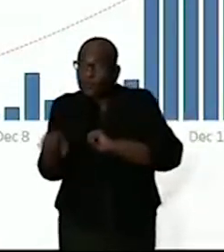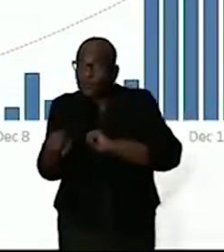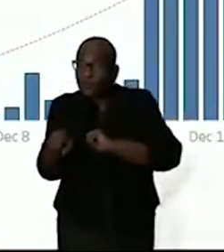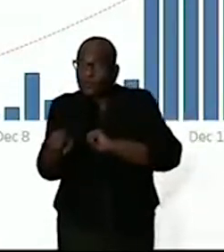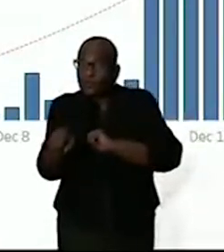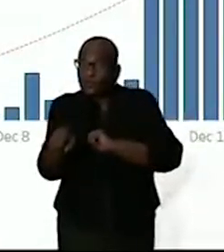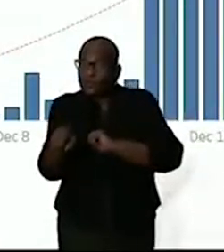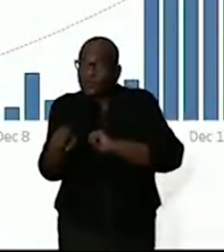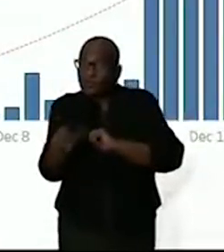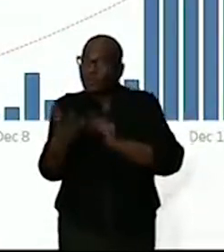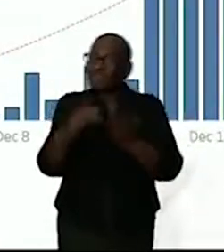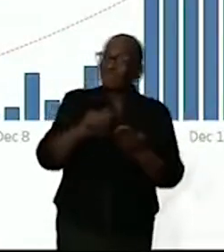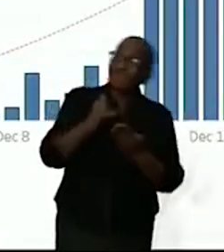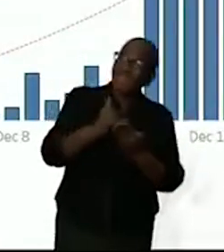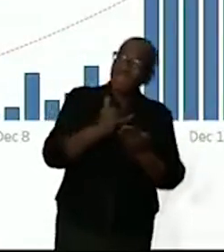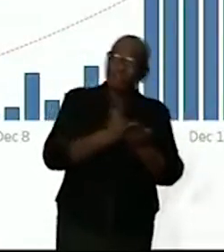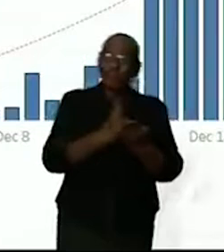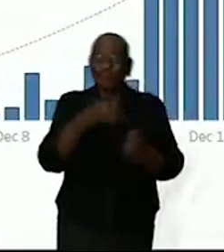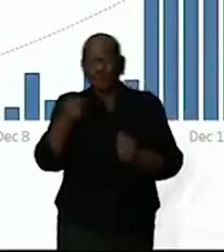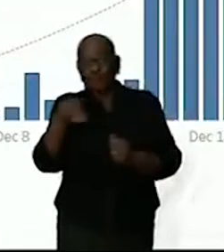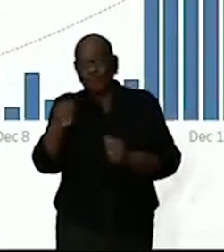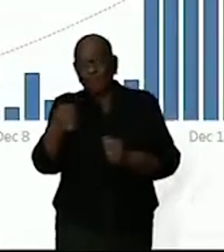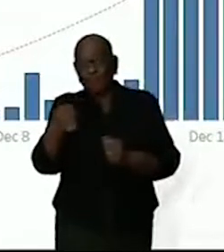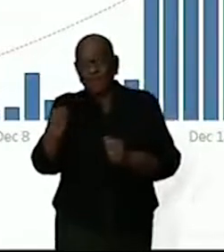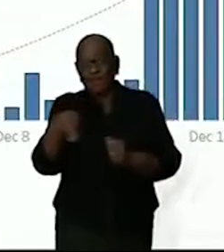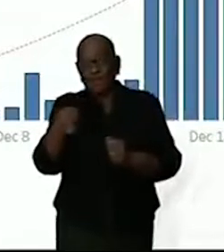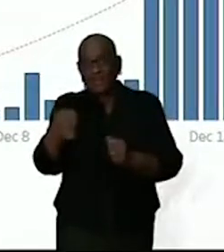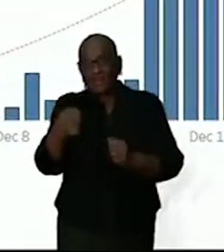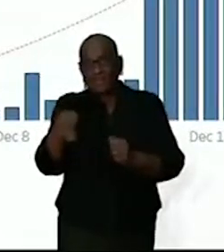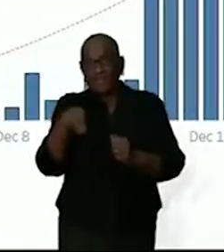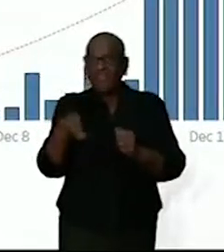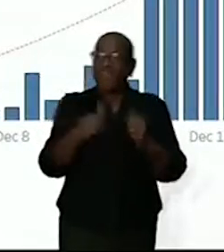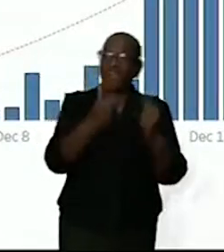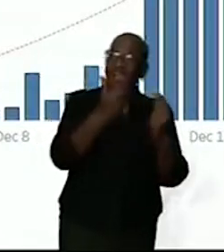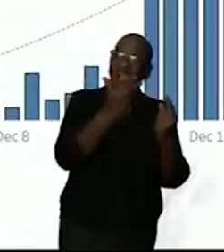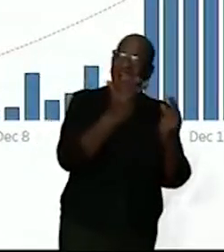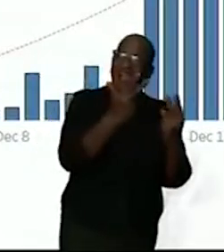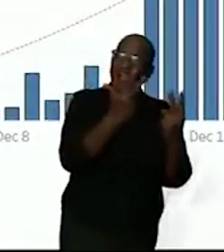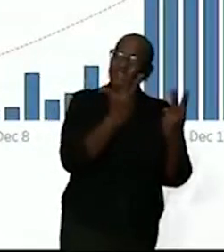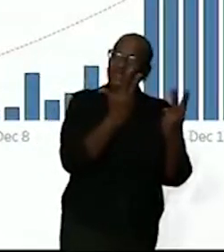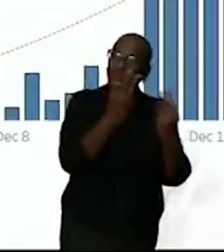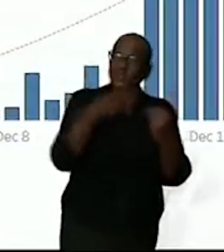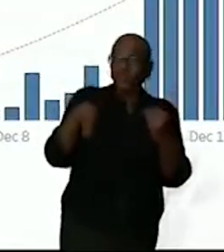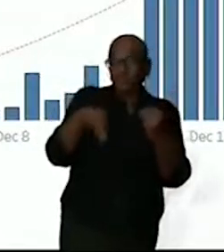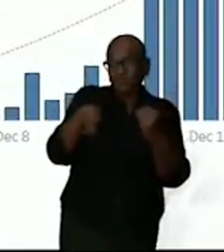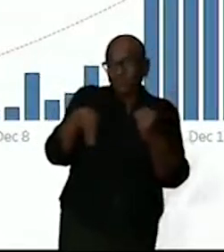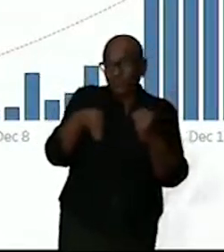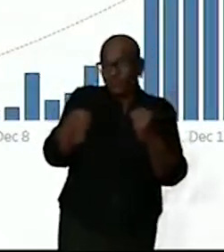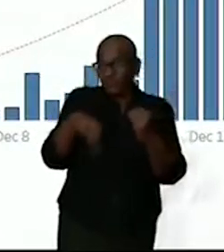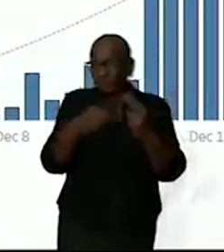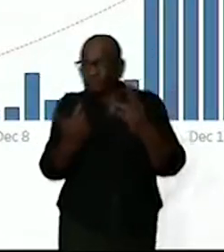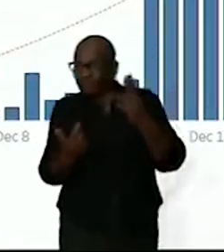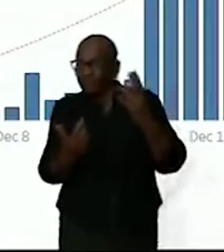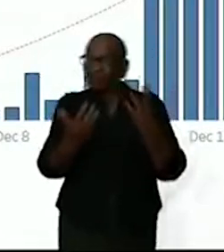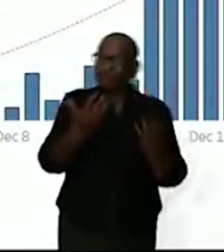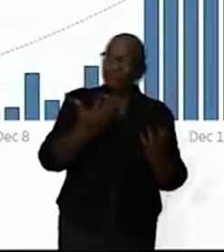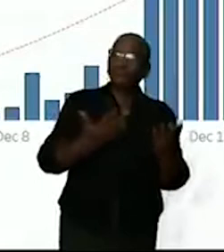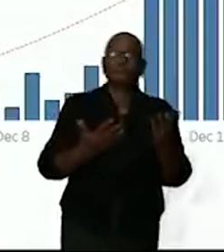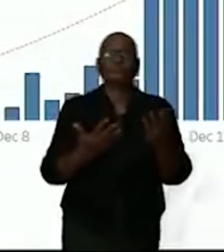eigenlijk eind november, rond 28 november begon die toename